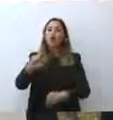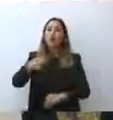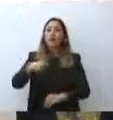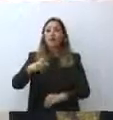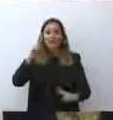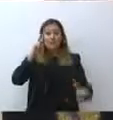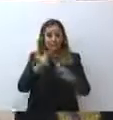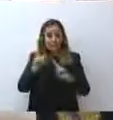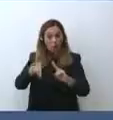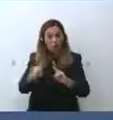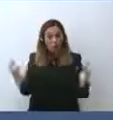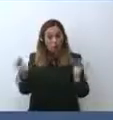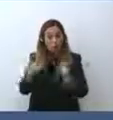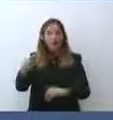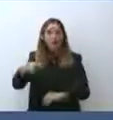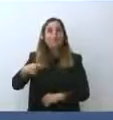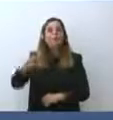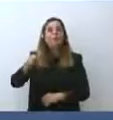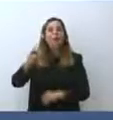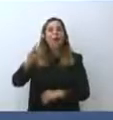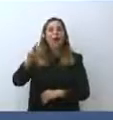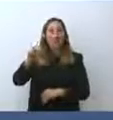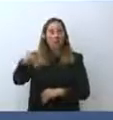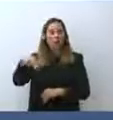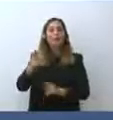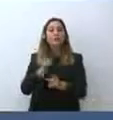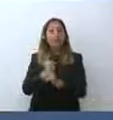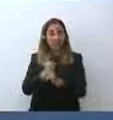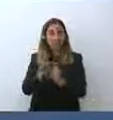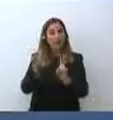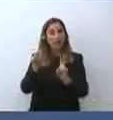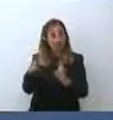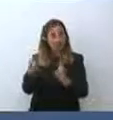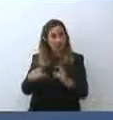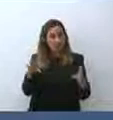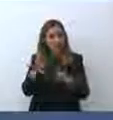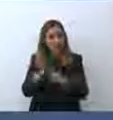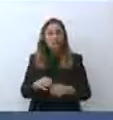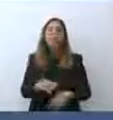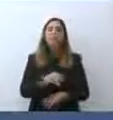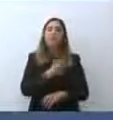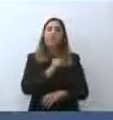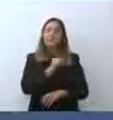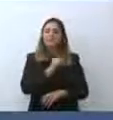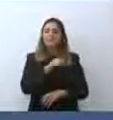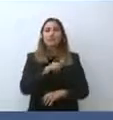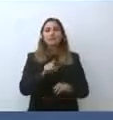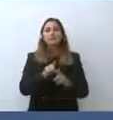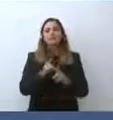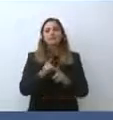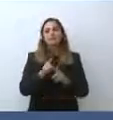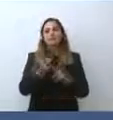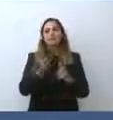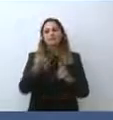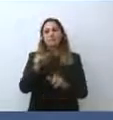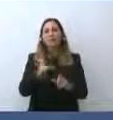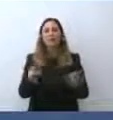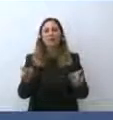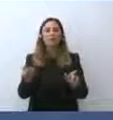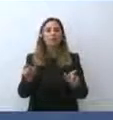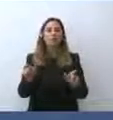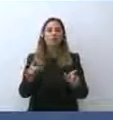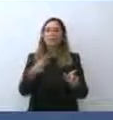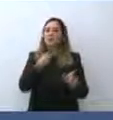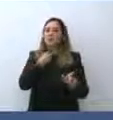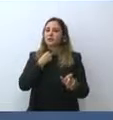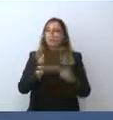Sì, l'emigrazione, la fuga, il salvataggio